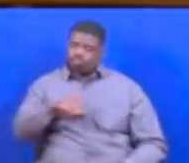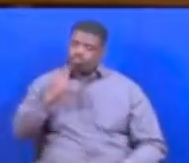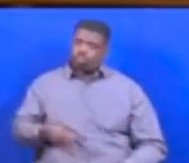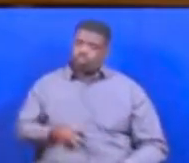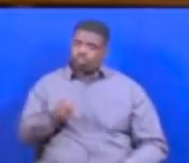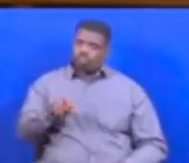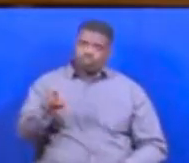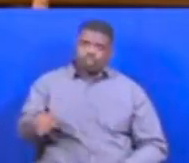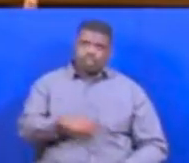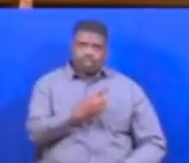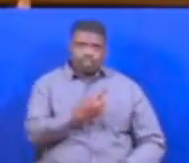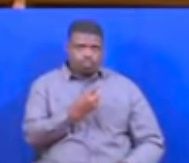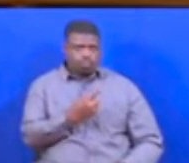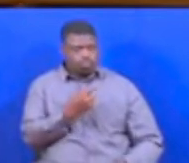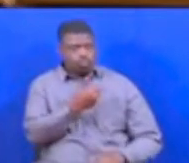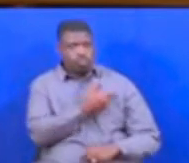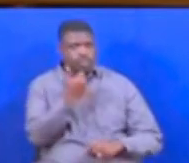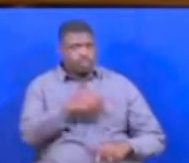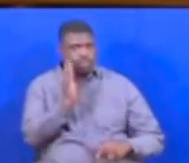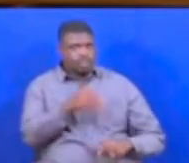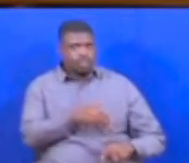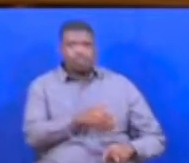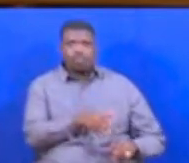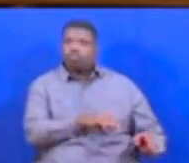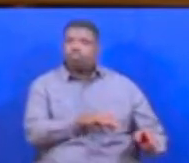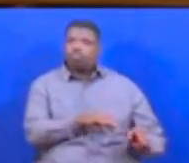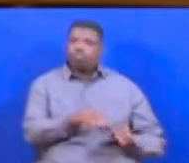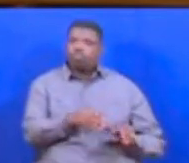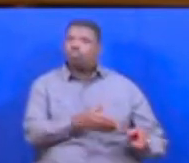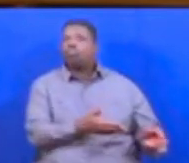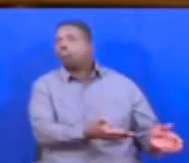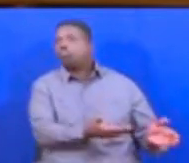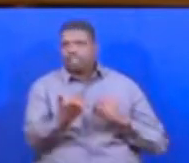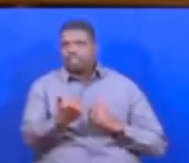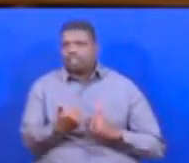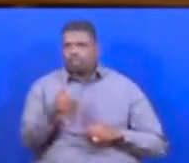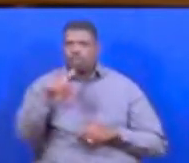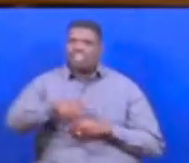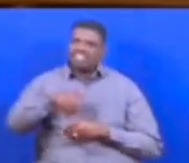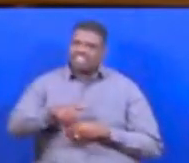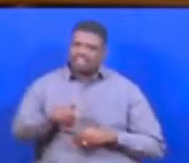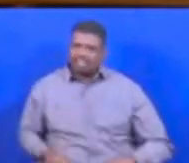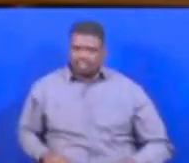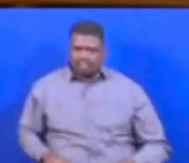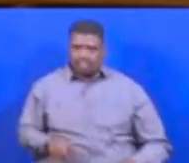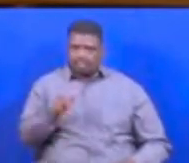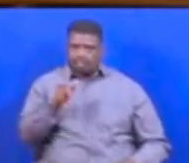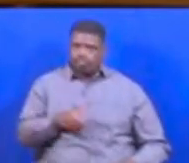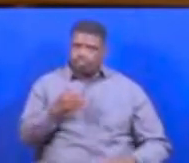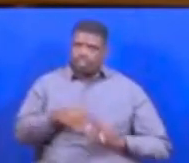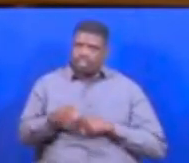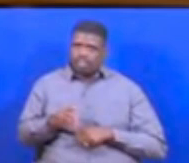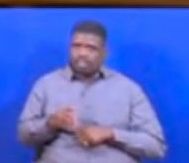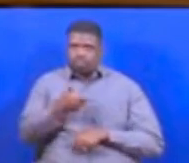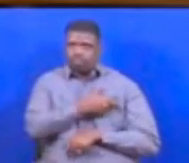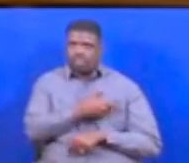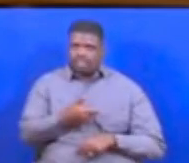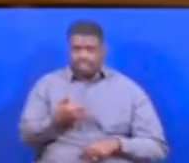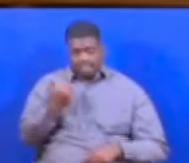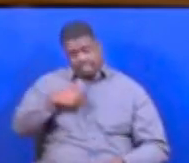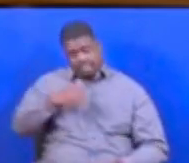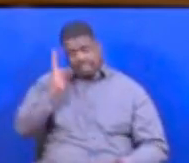ukienda kule ustali ya serekari muh tulete huu wategia kwamwa mtua kienda kwenye ustali ya serekari